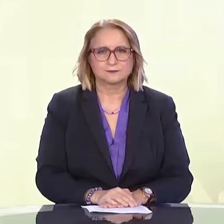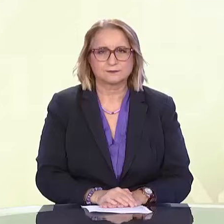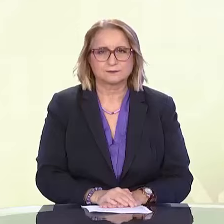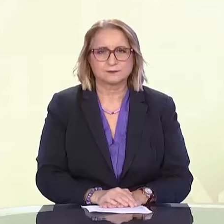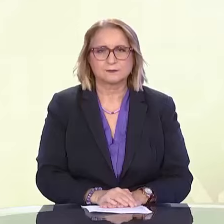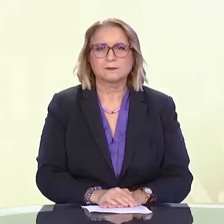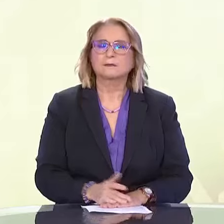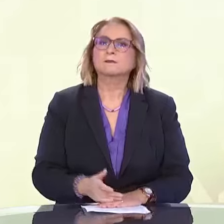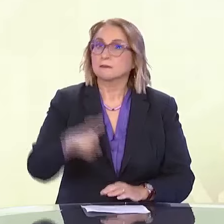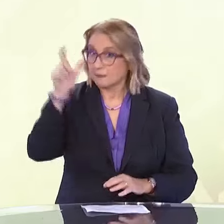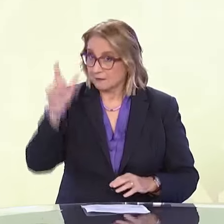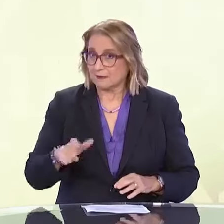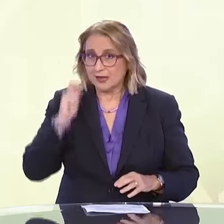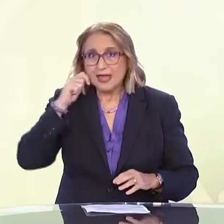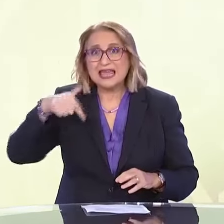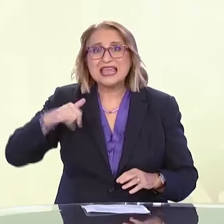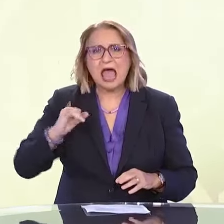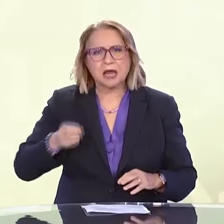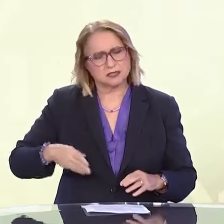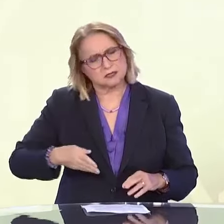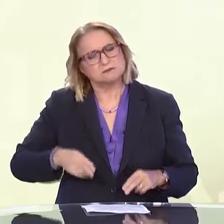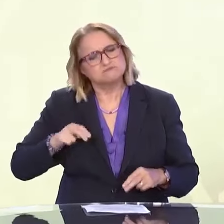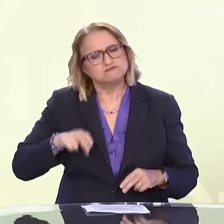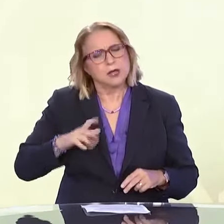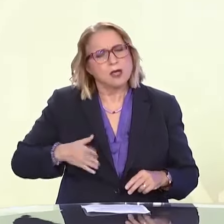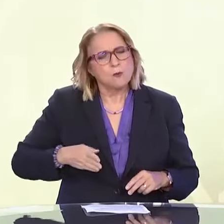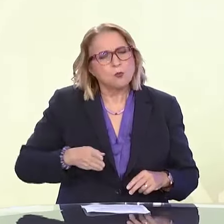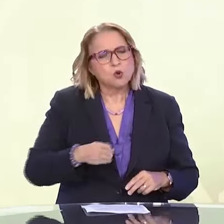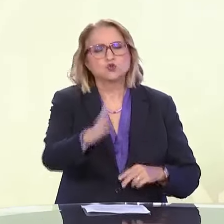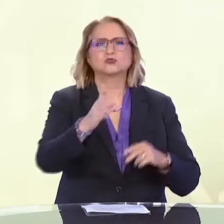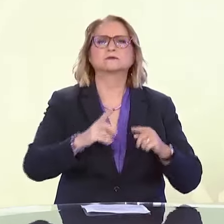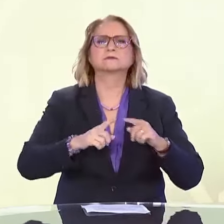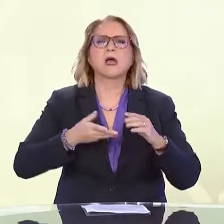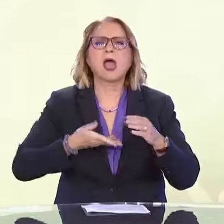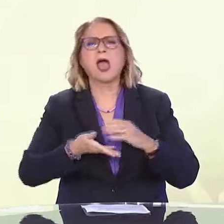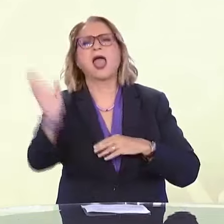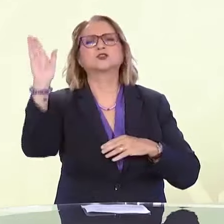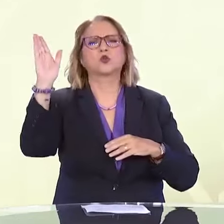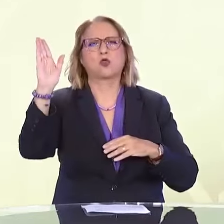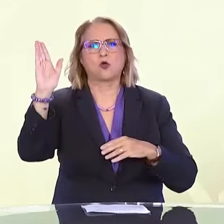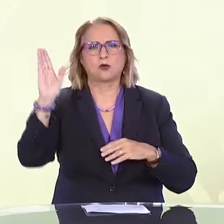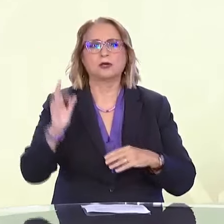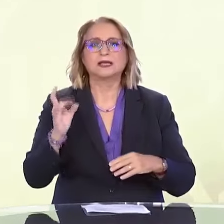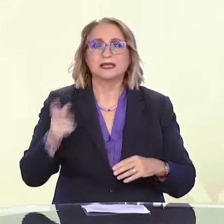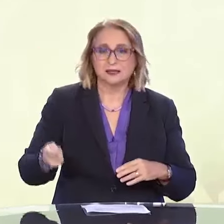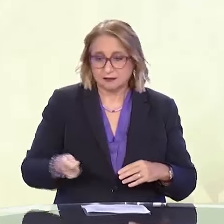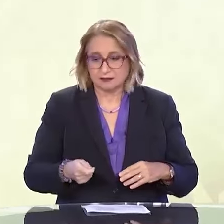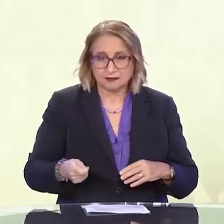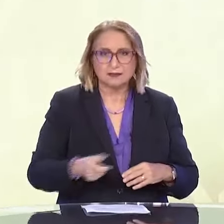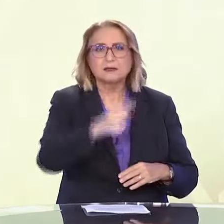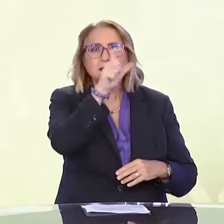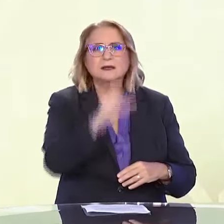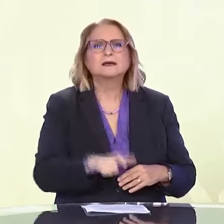Και ενώ ο Γιάννης κατευθύνεται προς την έξοδο του σταθμού θα έχουμε την πρώτη μας αναπάντεχη συνάντηση. Από εδώ, από εδώ.